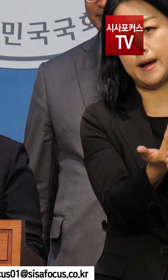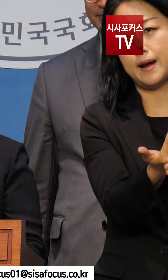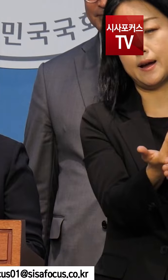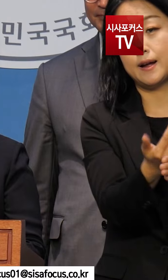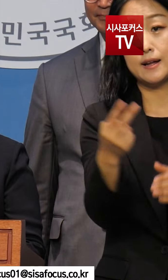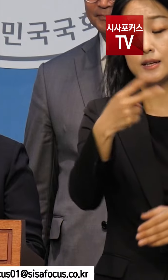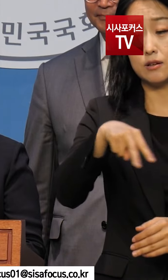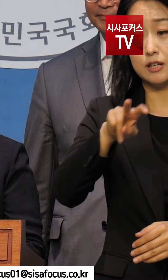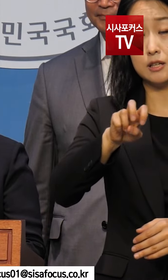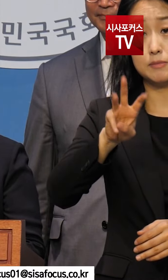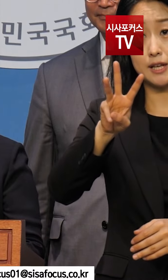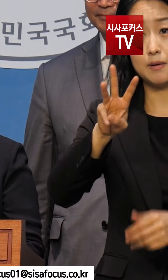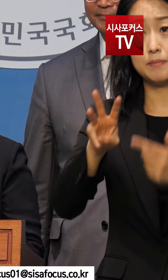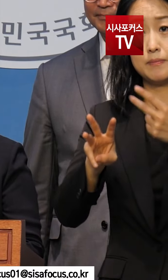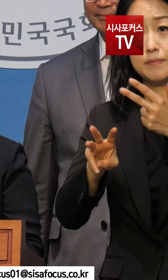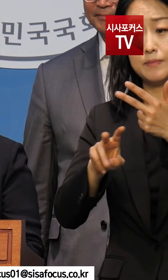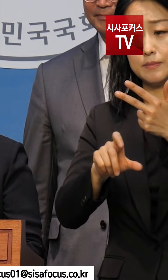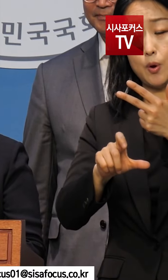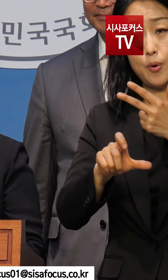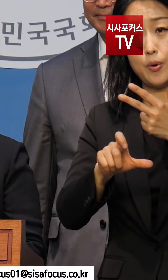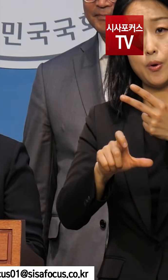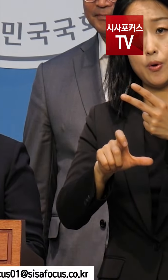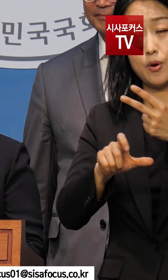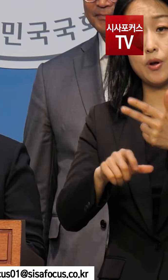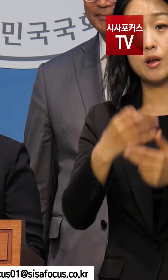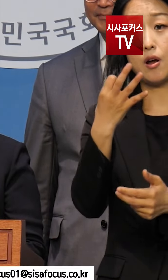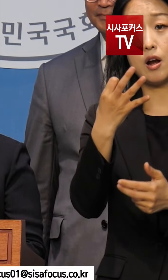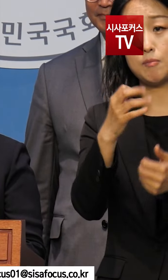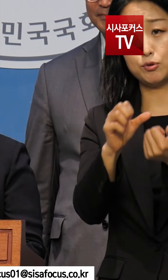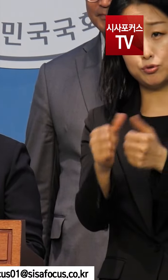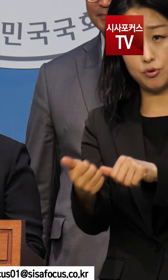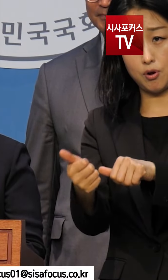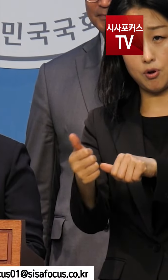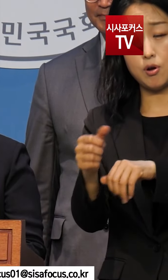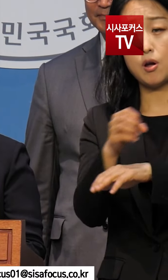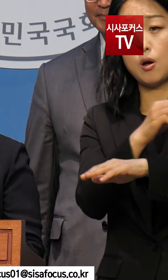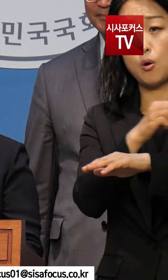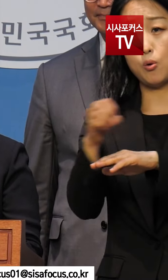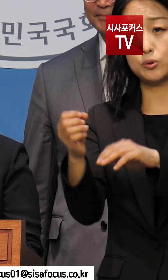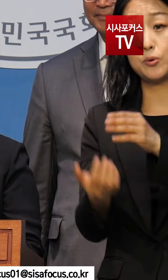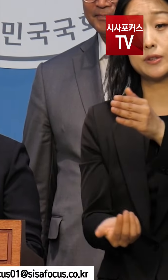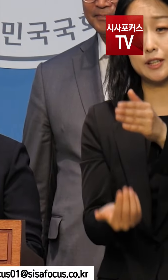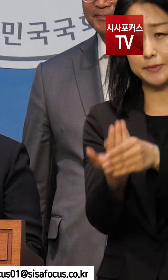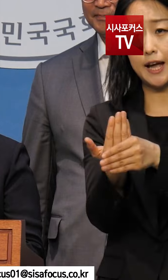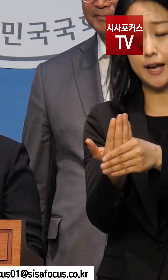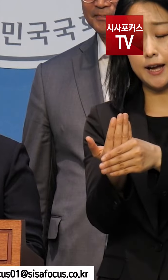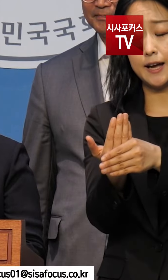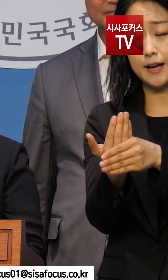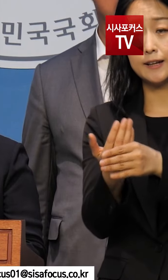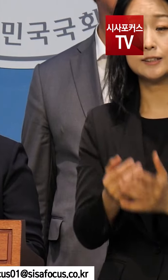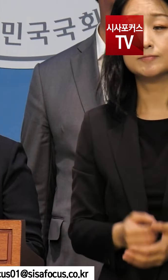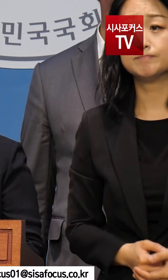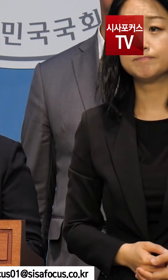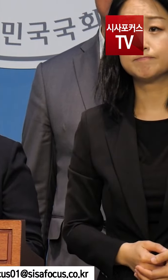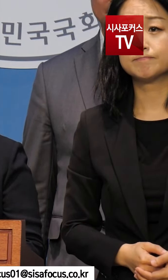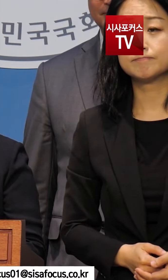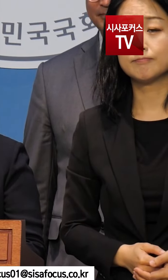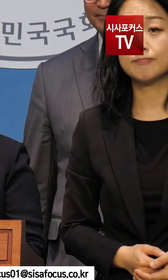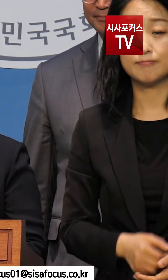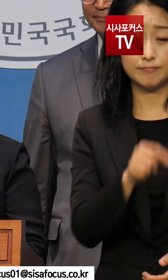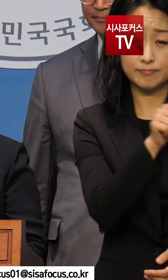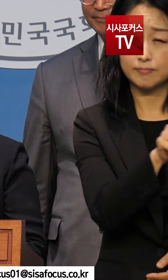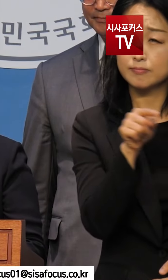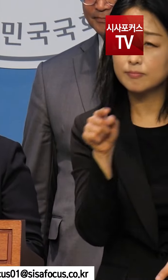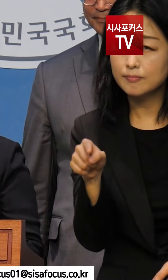2023년 7월 15일 14분의 희생자가 발생한 오송 지하차도 참사, 그